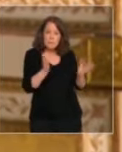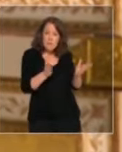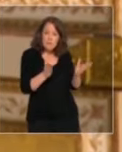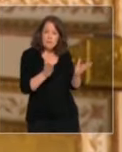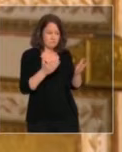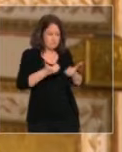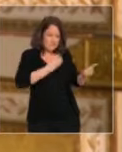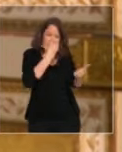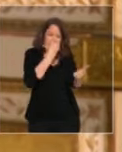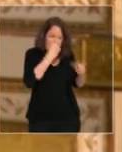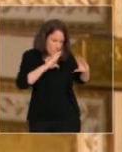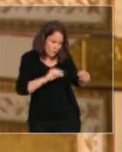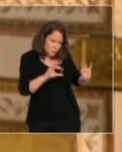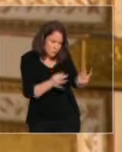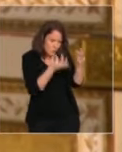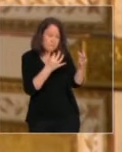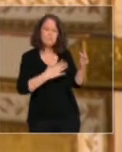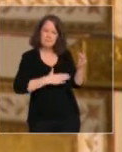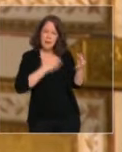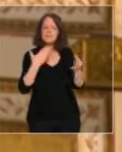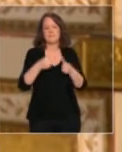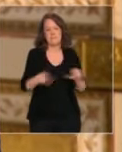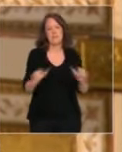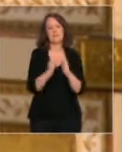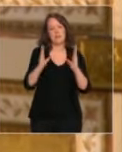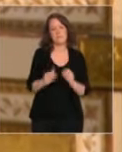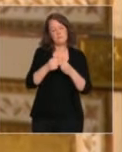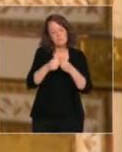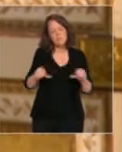et permettre à nos soignants de reconstituer leurs forces.